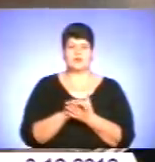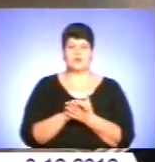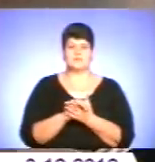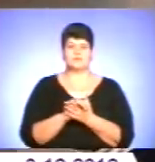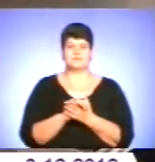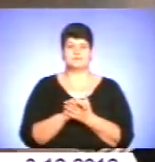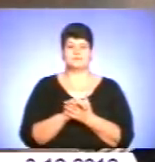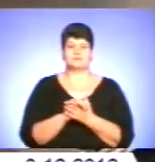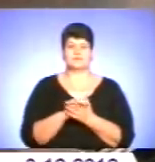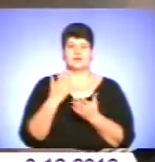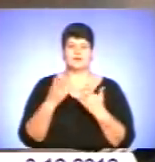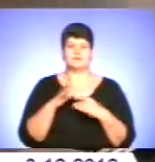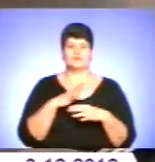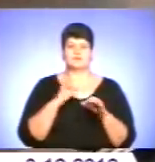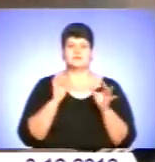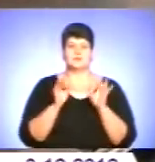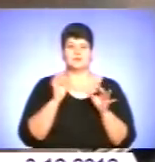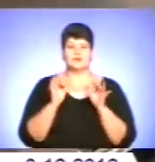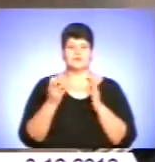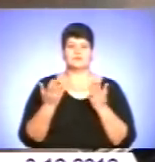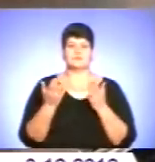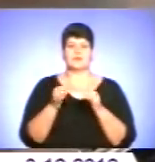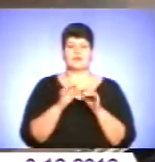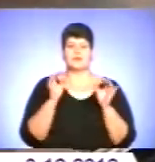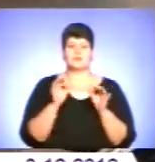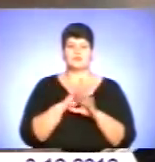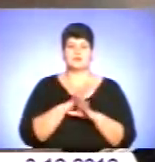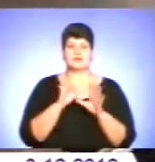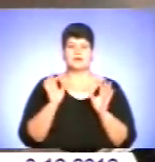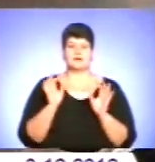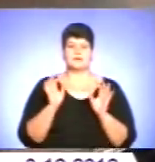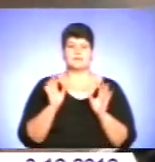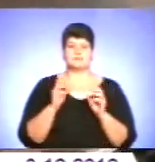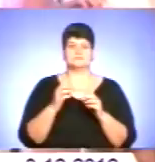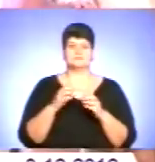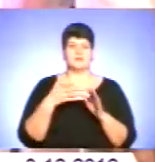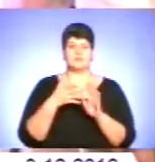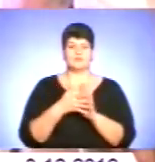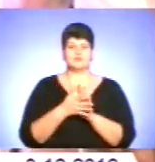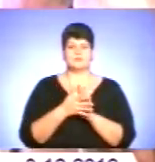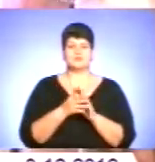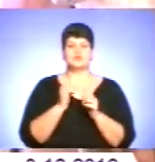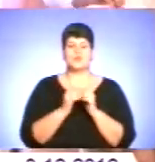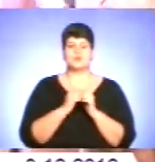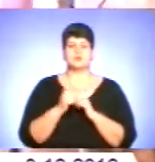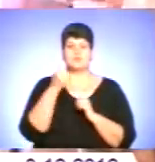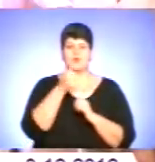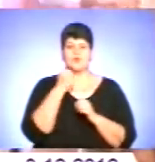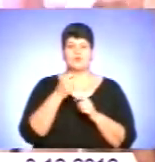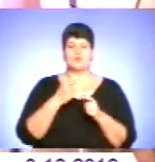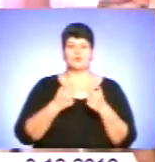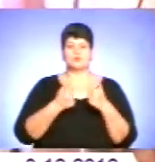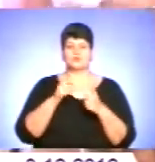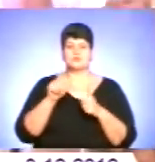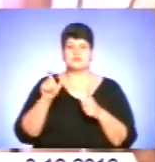І якось було все природньо, і не було ніяких непорозумінь. З кожним роком конкурсантів більше є.